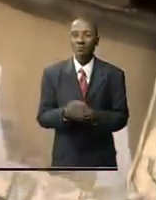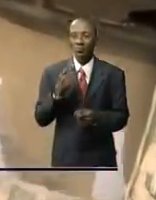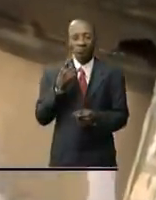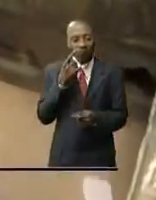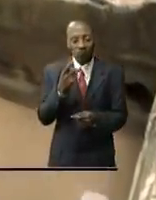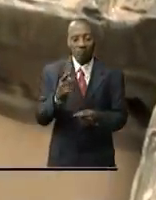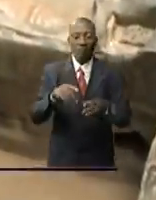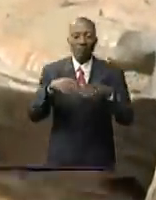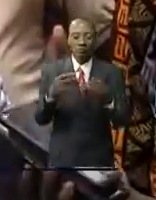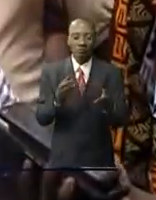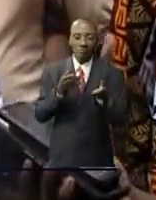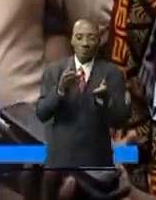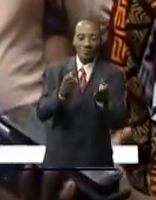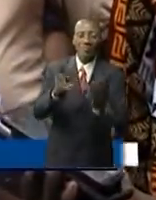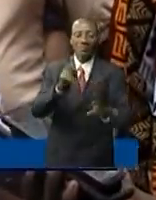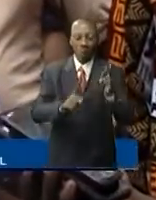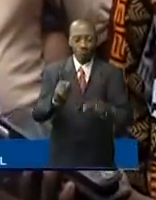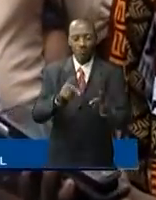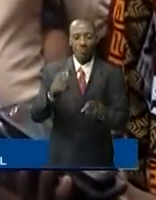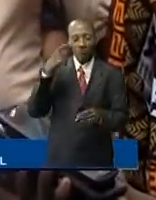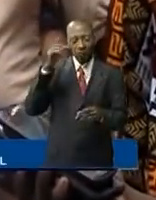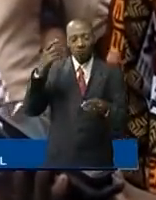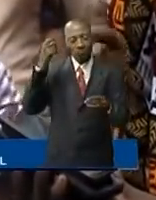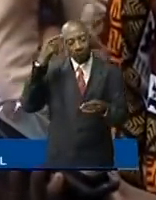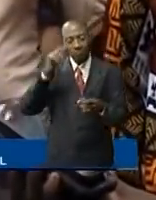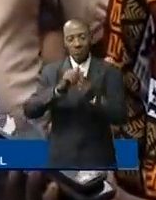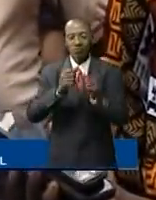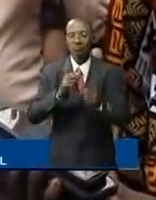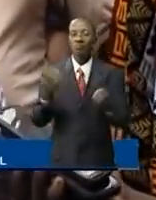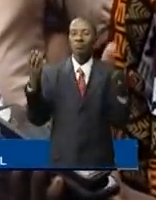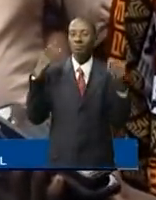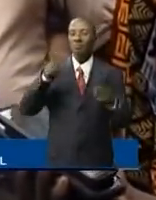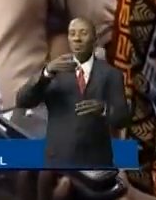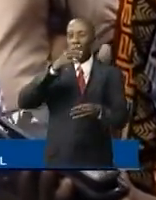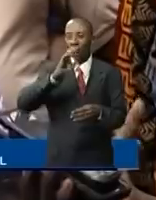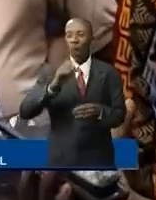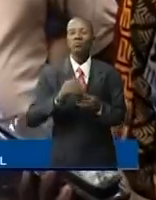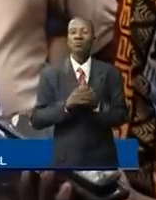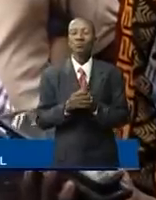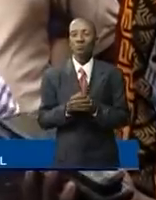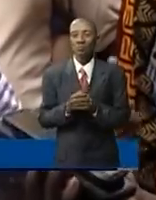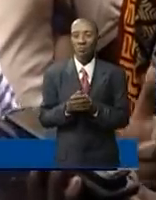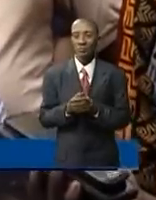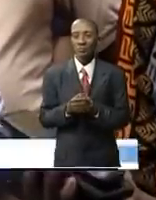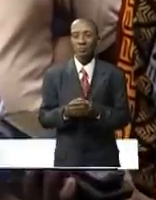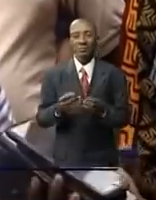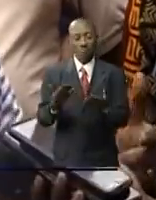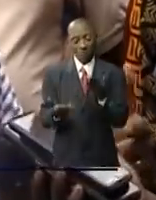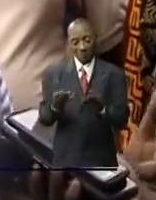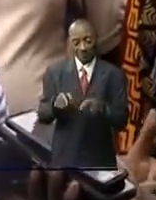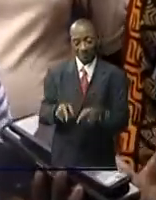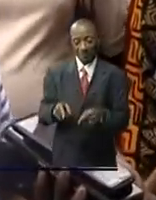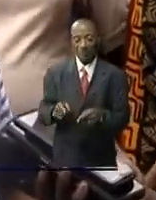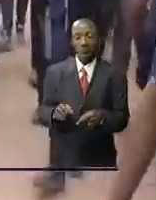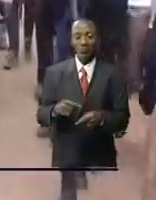Si tel n'est pas le cas, nous allons évaluer la possibilité de voir si quelque part on peut créer un forage et créer un réseau de